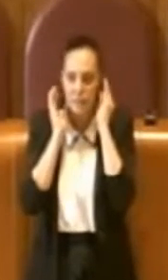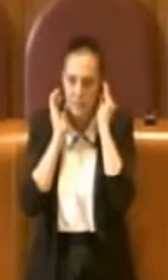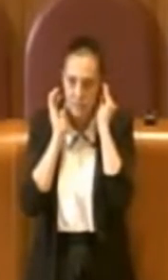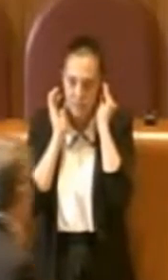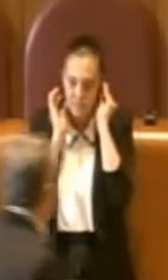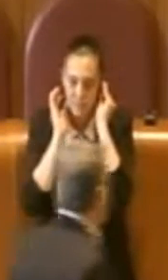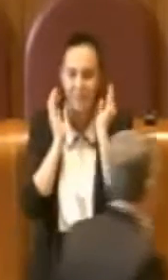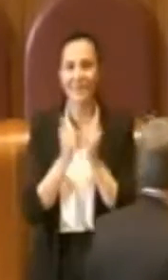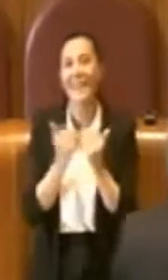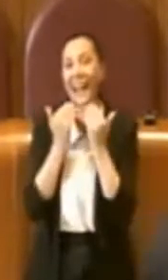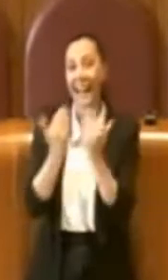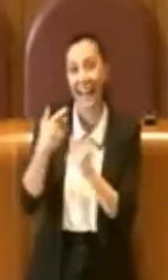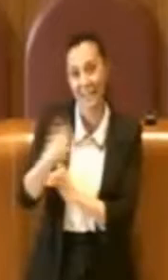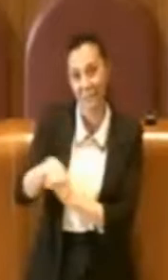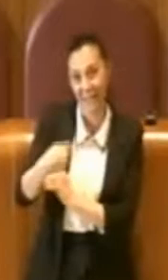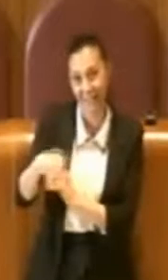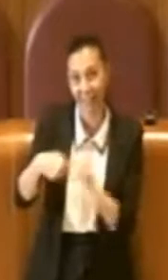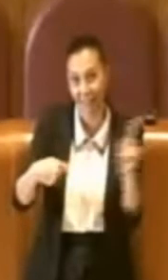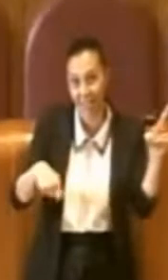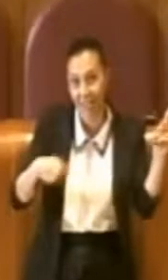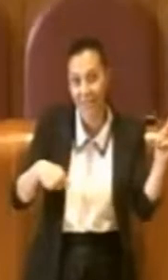Grazie Presidente.